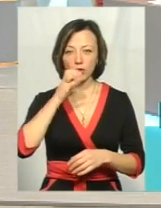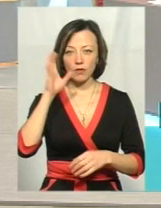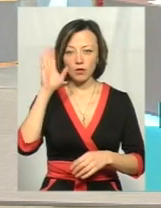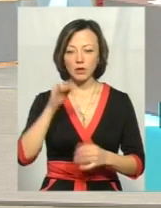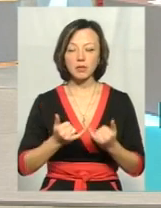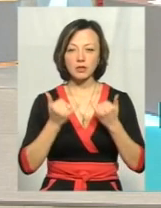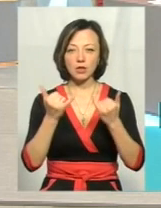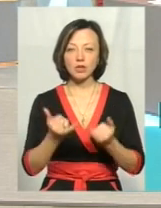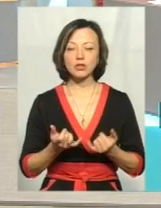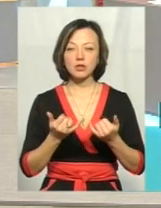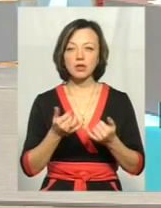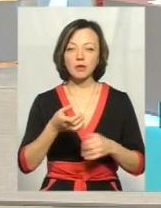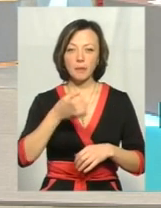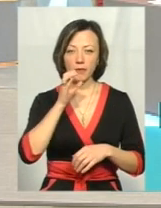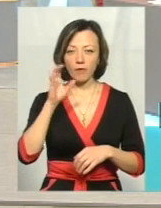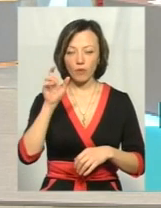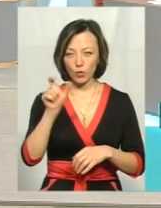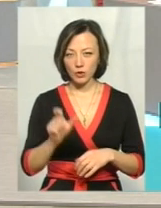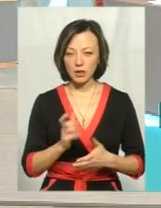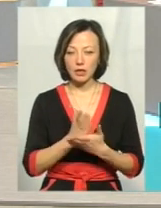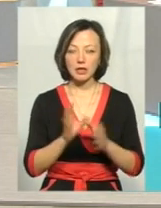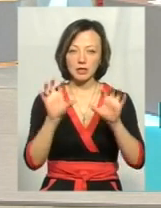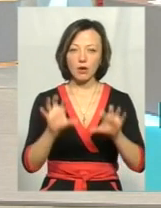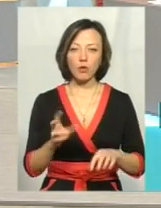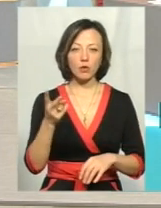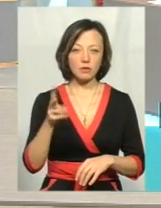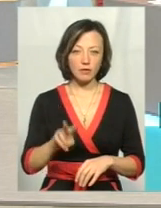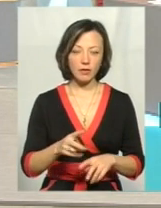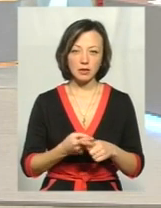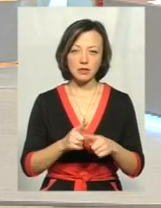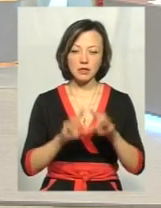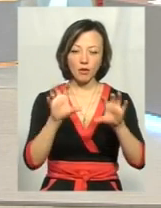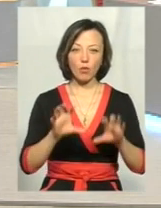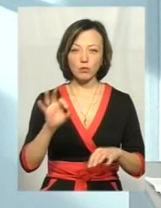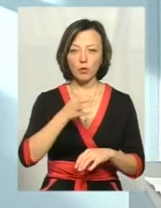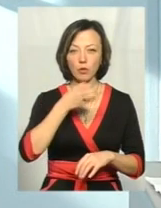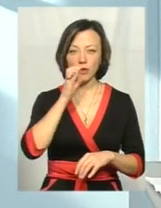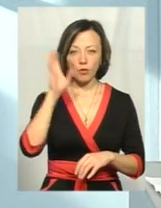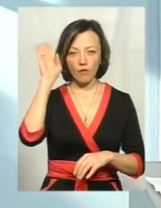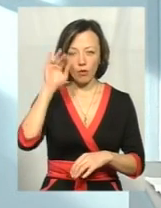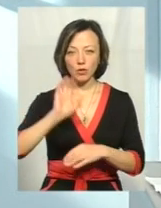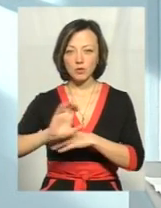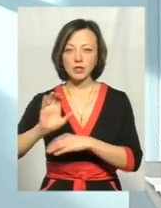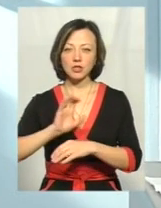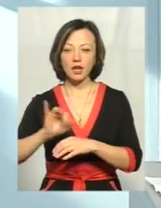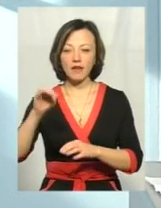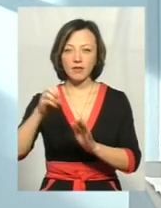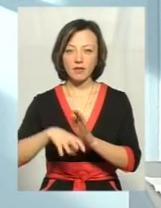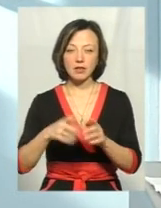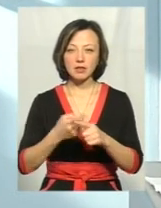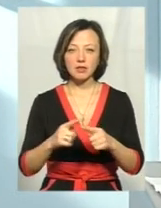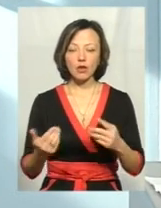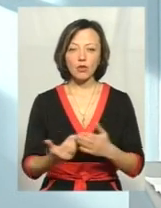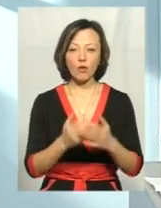споживання людиною. Є також закони. Є два закони. Це закон про питну воду, питне водопостачання та водовідведення. Це нові